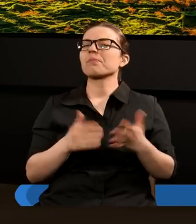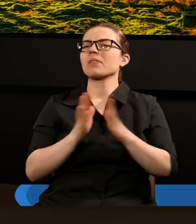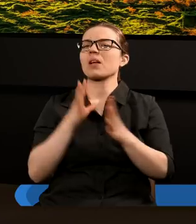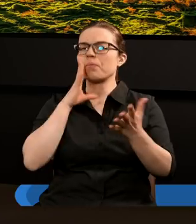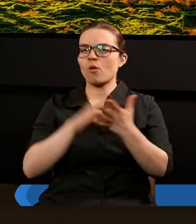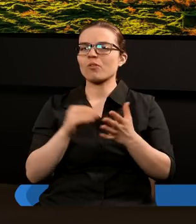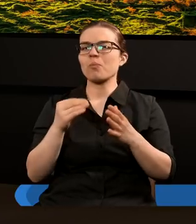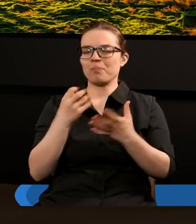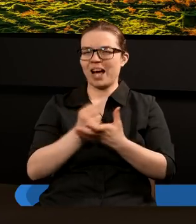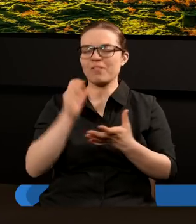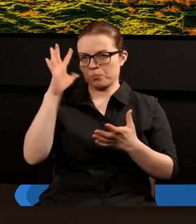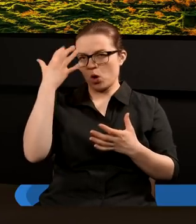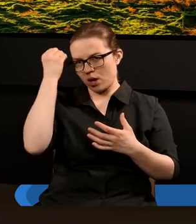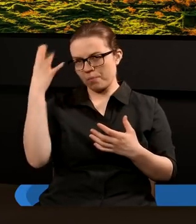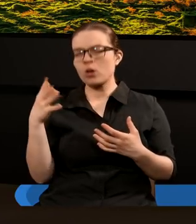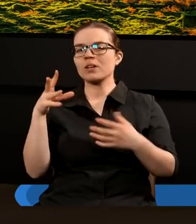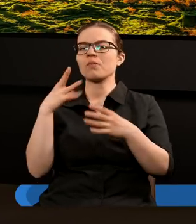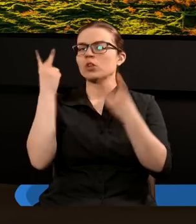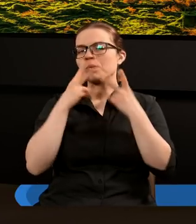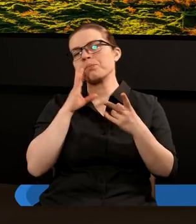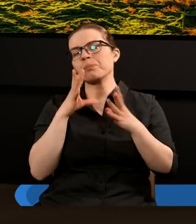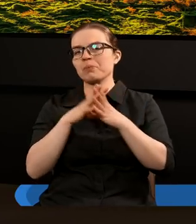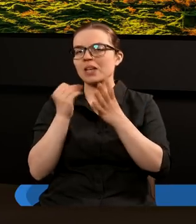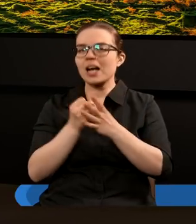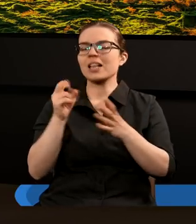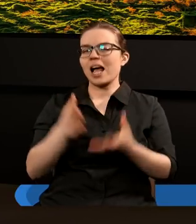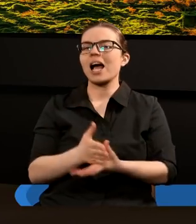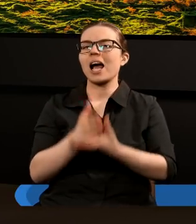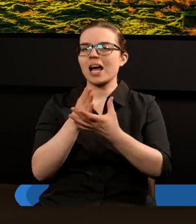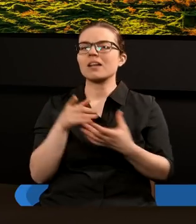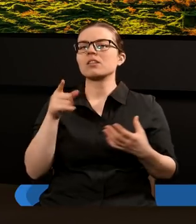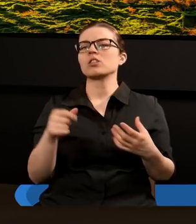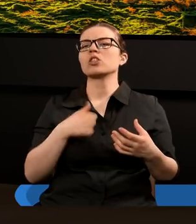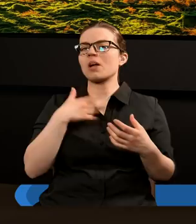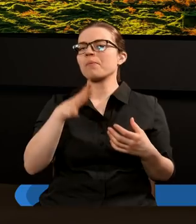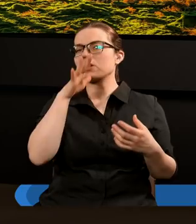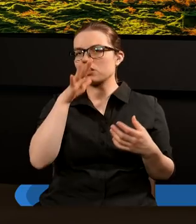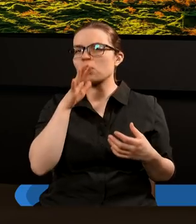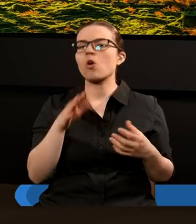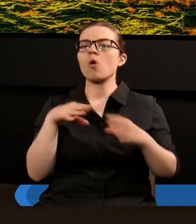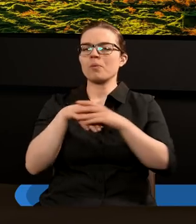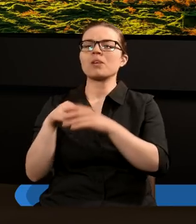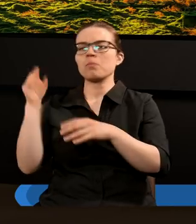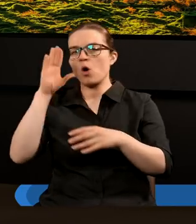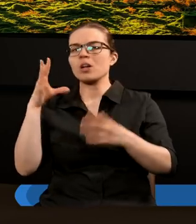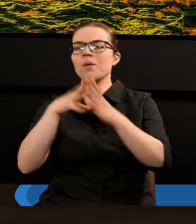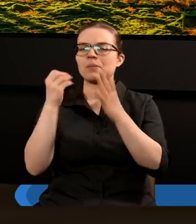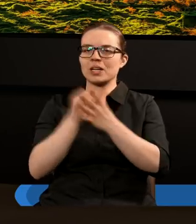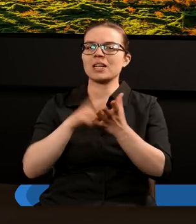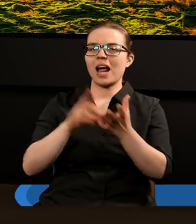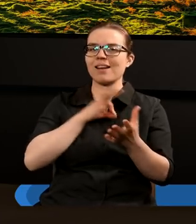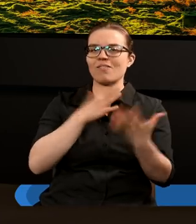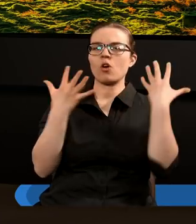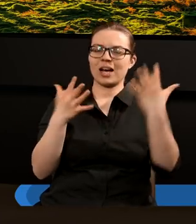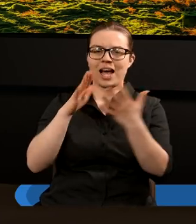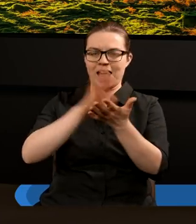Powtórzonego Prawa czytamy takie przykazanie, taką radę, zalecenie, żeby Żydzi umieszczali Boże przykazania na swojej ręce lub